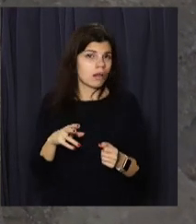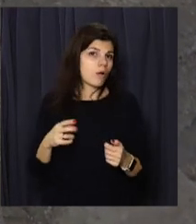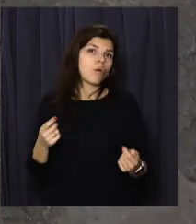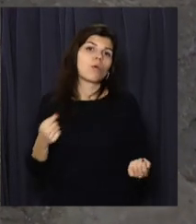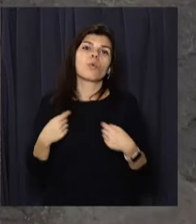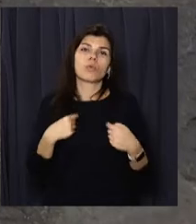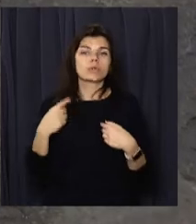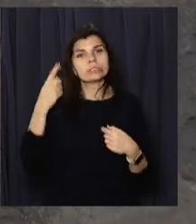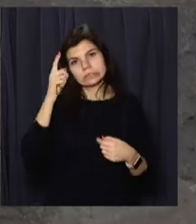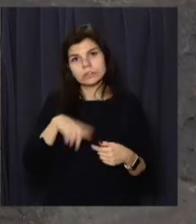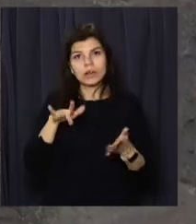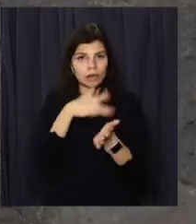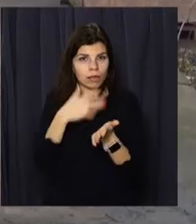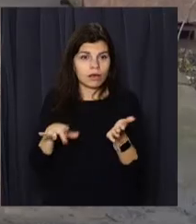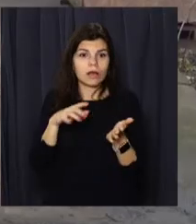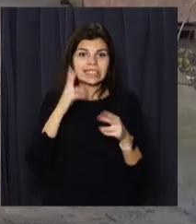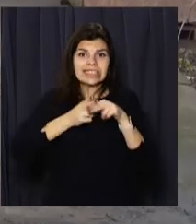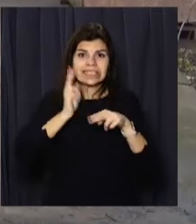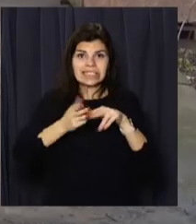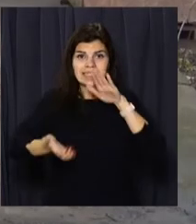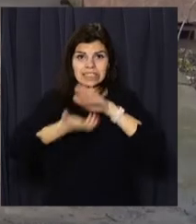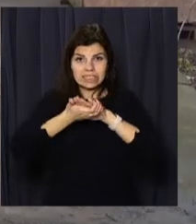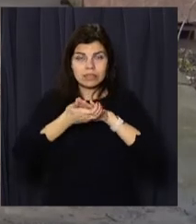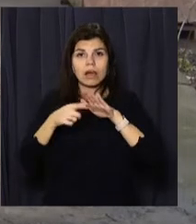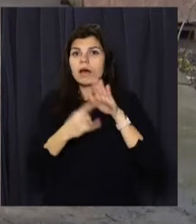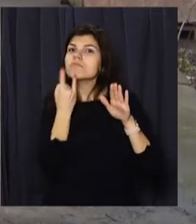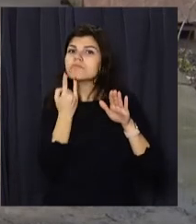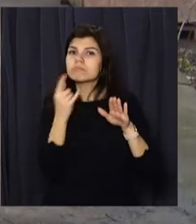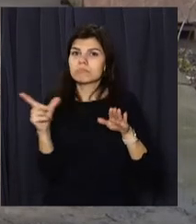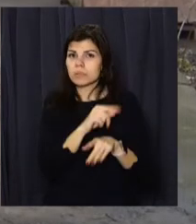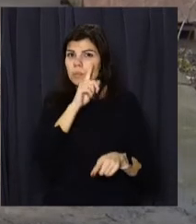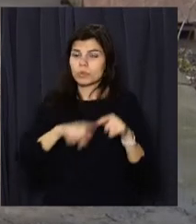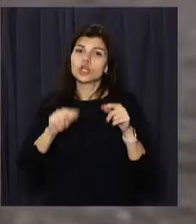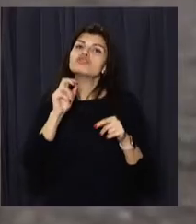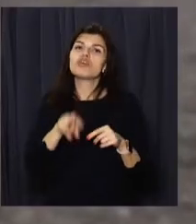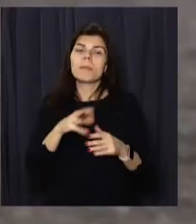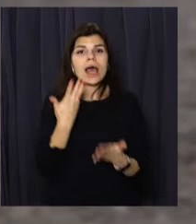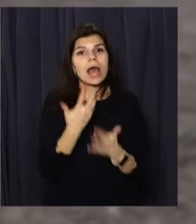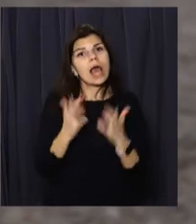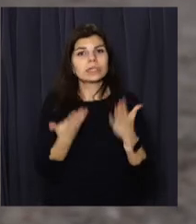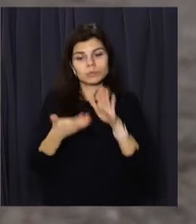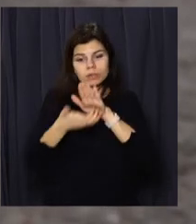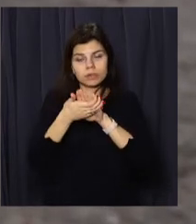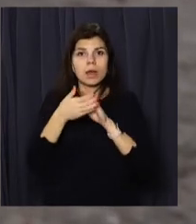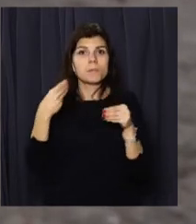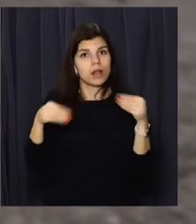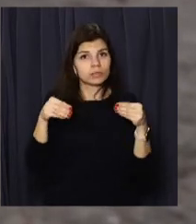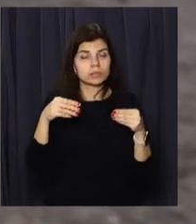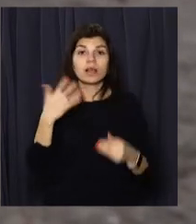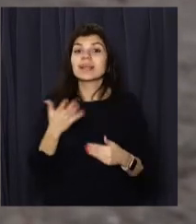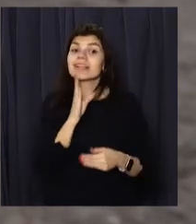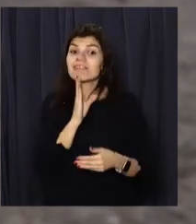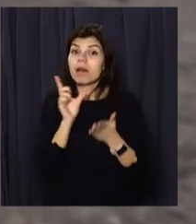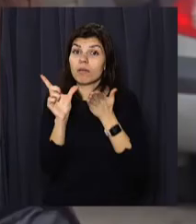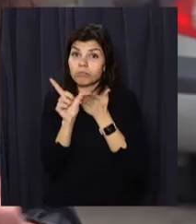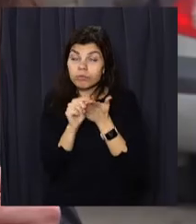З досвіду знає, смартфони з металевим корпусом швидше втрачають заряд батареї, ніж із пластику. А вже якщо у вас він розрядився, то у дівчини